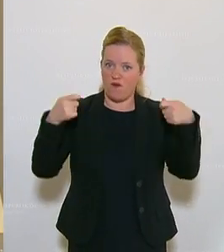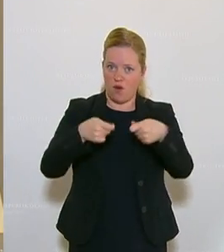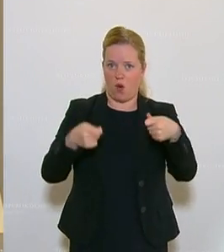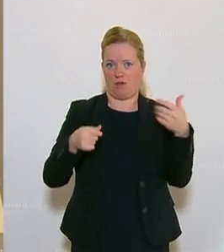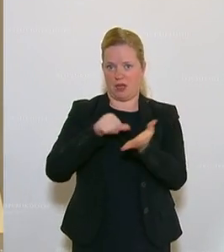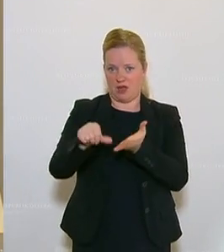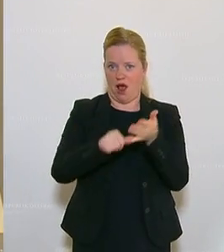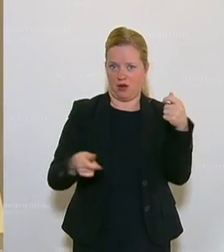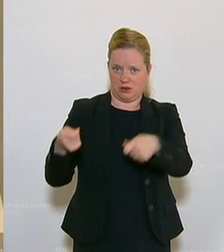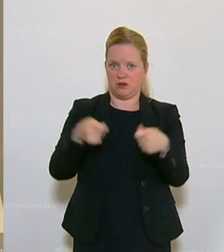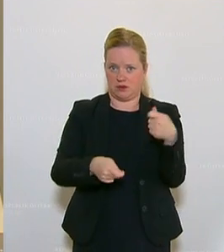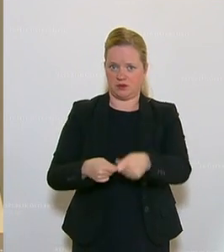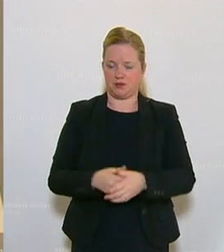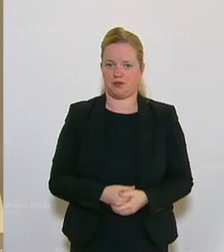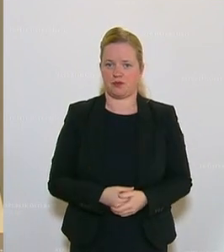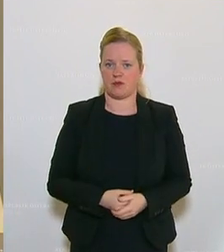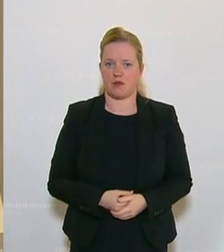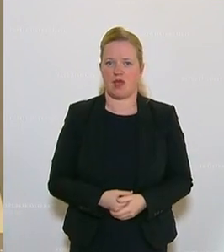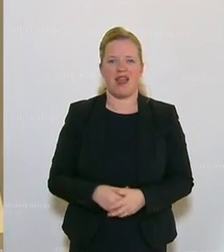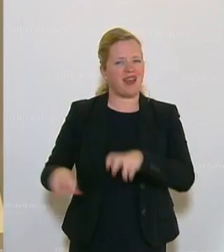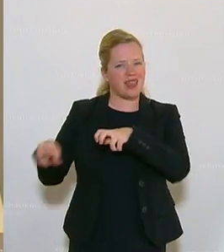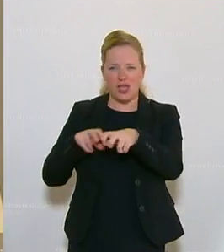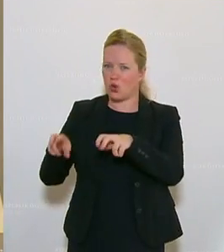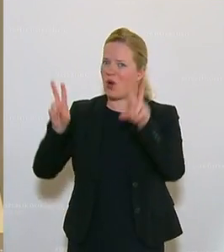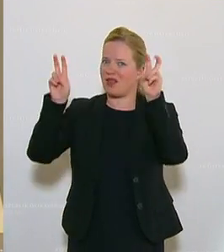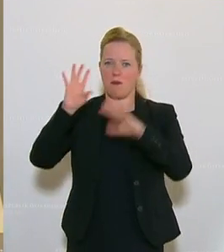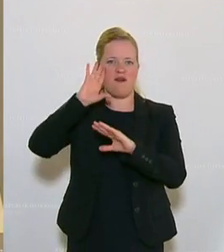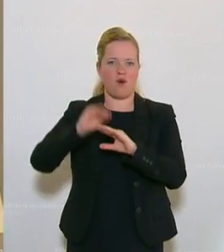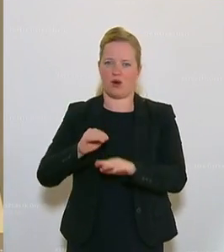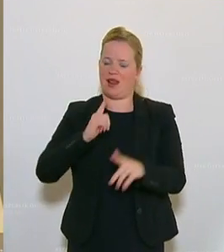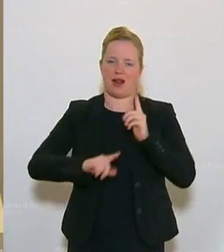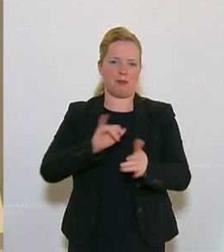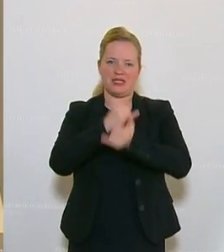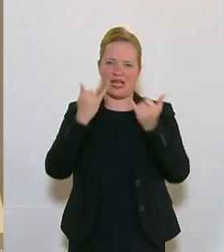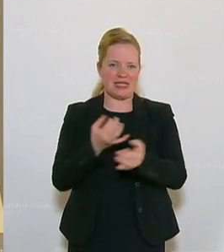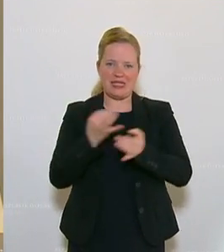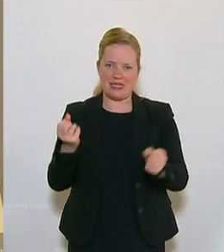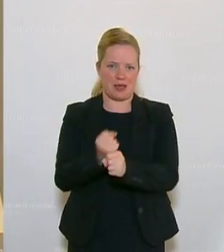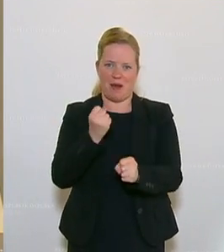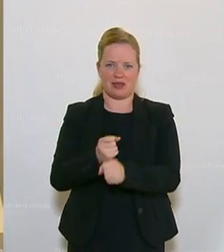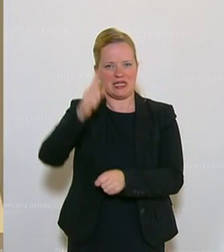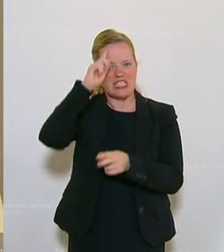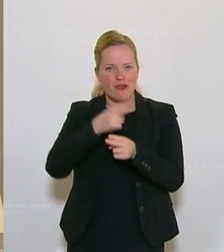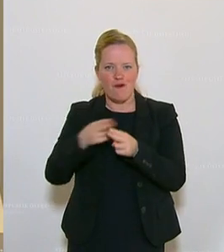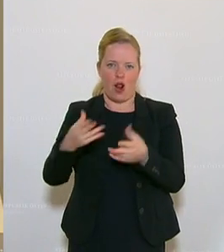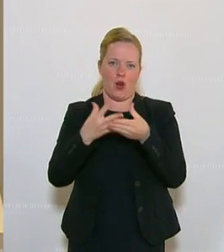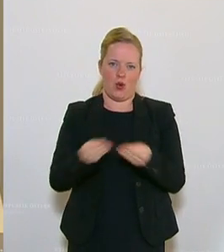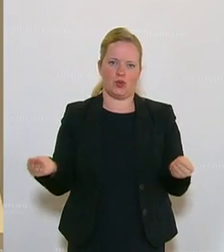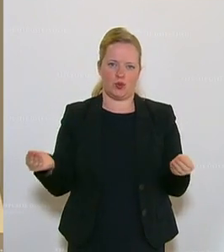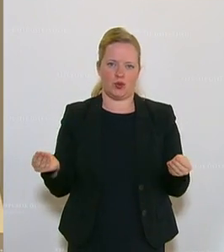Warum die Regierung beim Thema Wohnen leider noch nichts bis jetzt gemacht hat an einer sinnvollen Lösung,